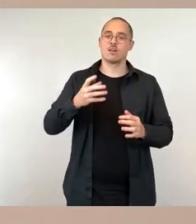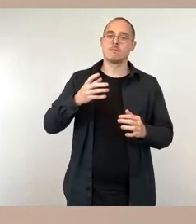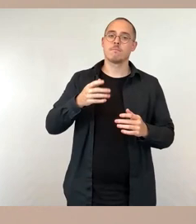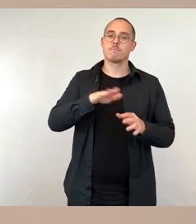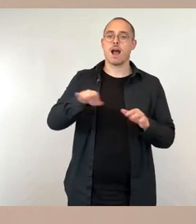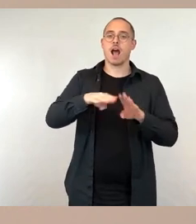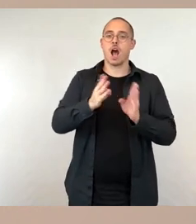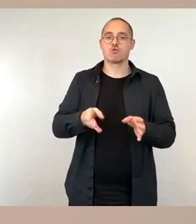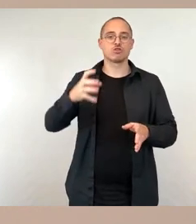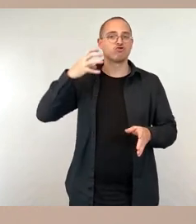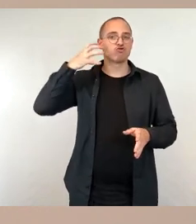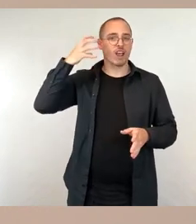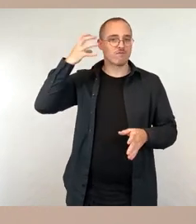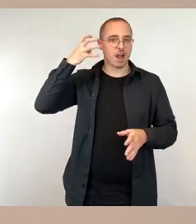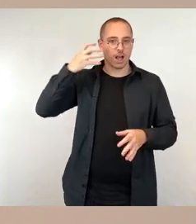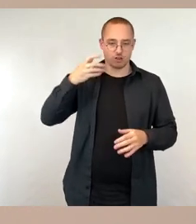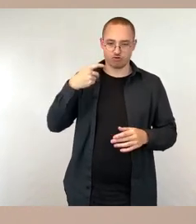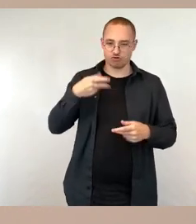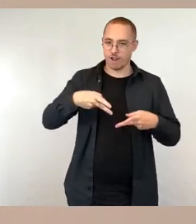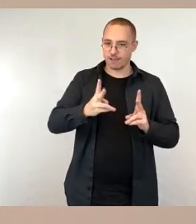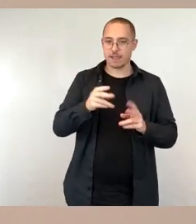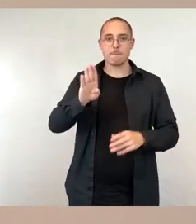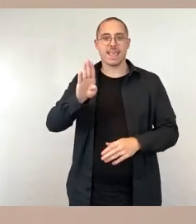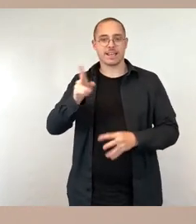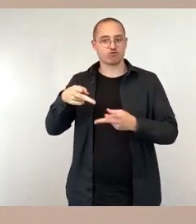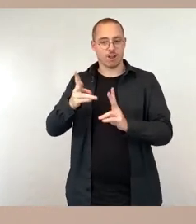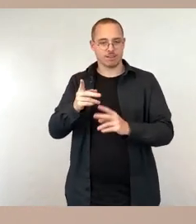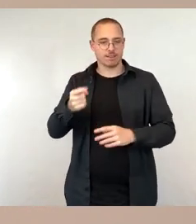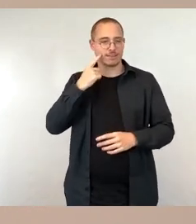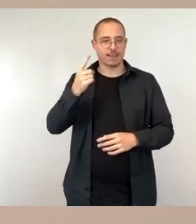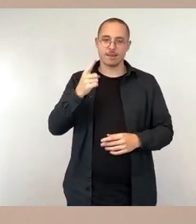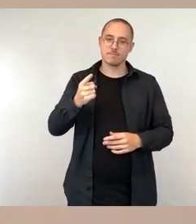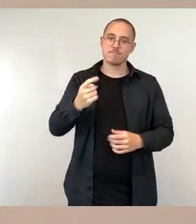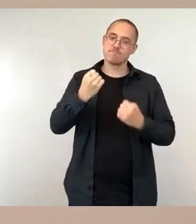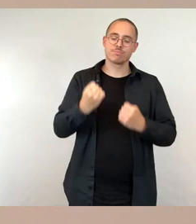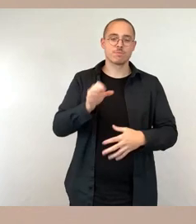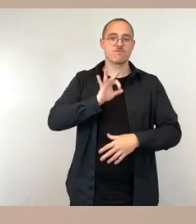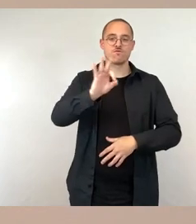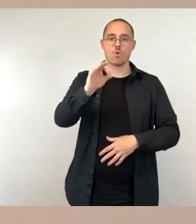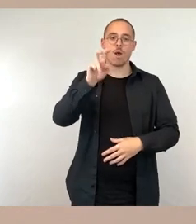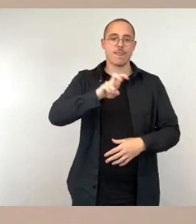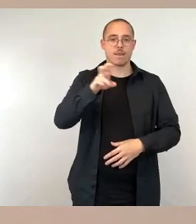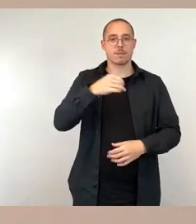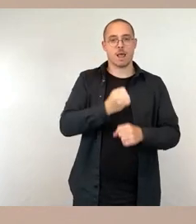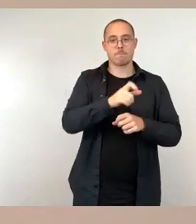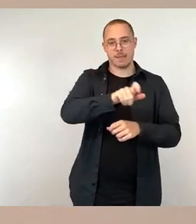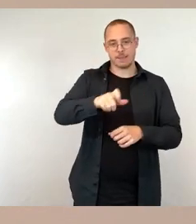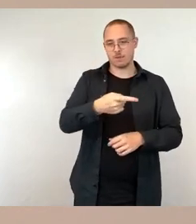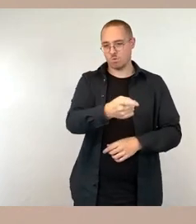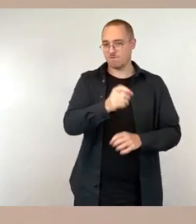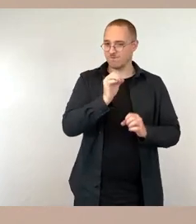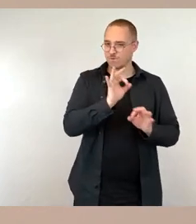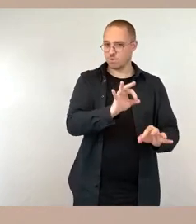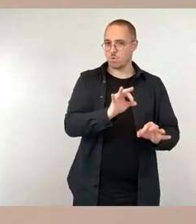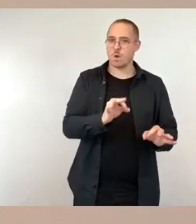ist, aber auch insgesamt natürlich um die Parkraumsituation zu entlasten. Hierzu gab es ja intensive Abstimmungen